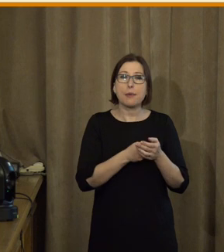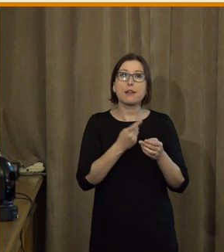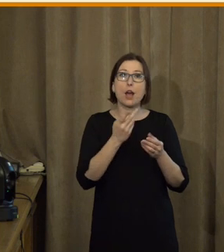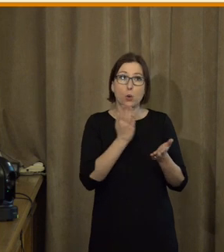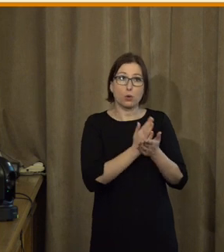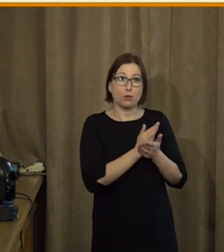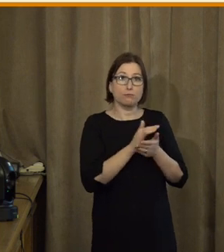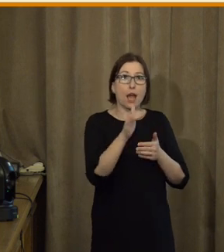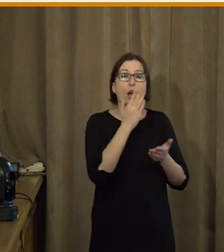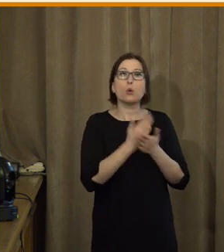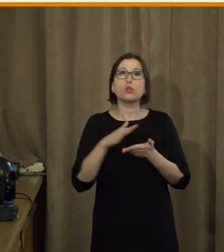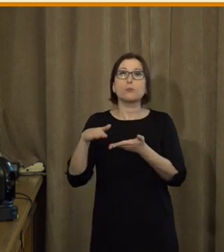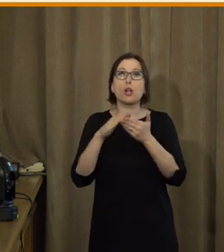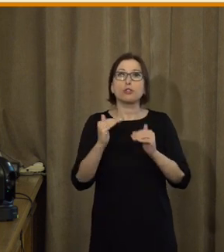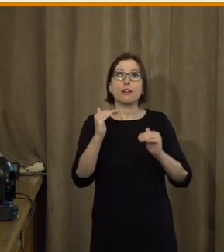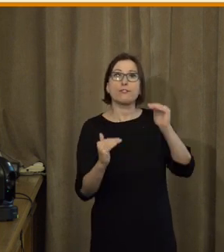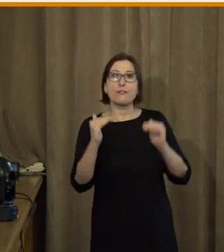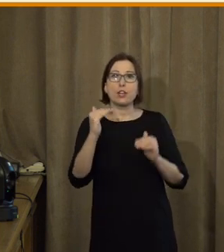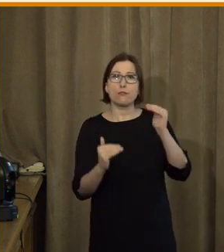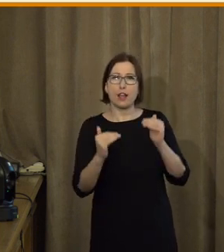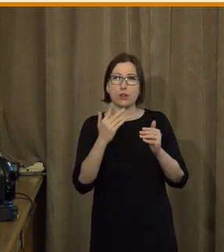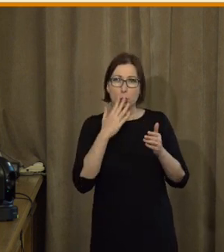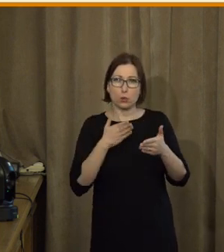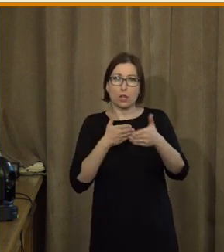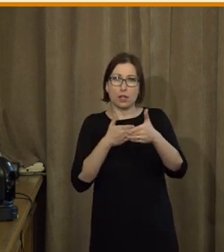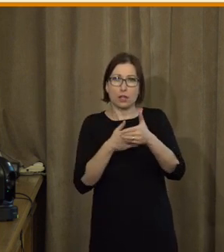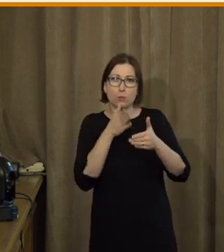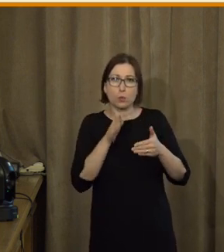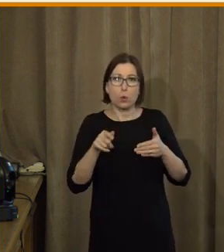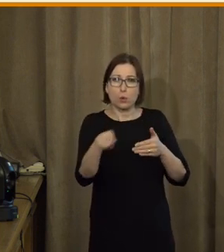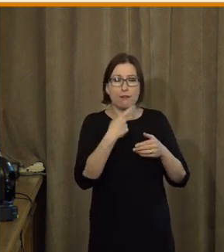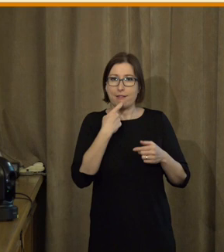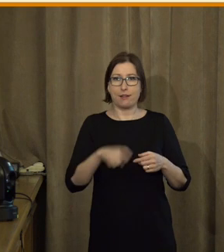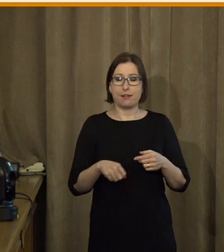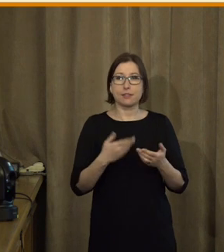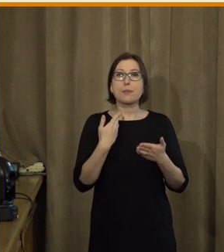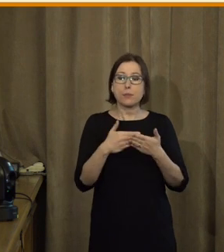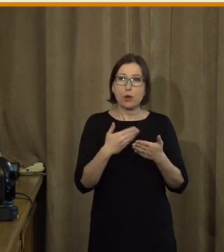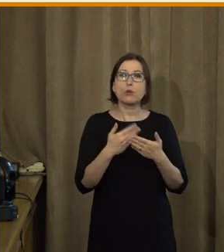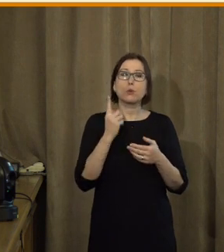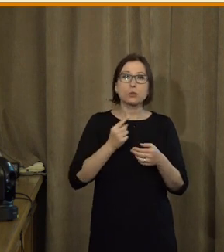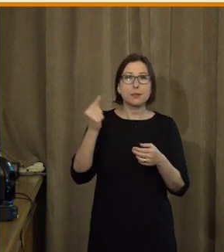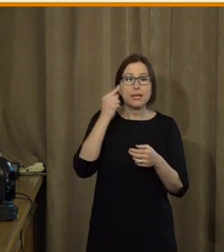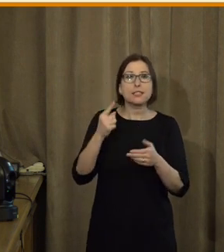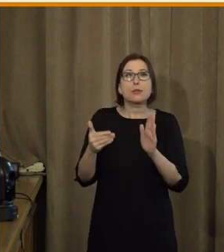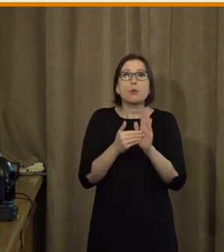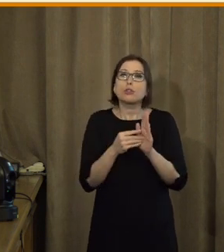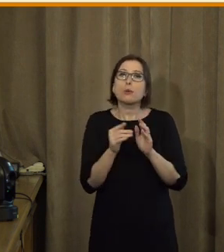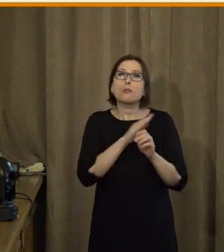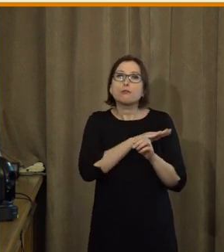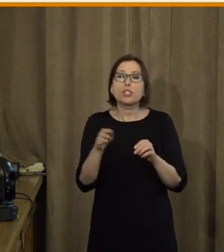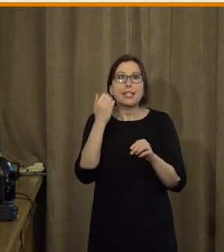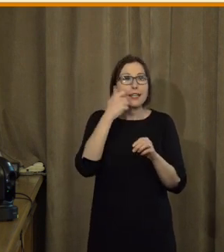nějaké existující nerovnosti ve společnosti, protože to, co je důležité, je, že musíme brát potaz potřeby všech občanů,